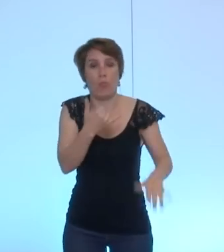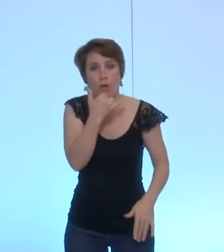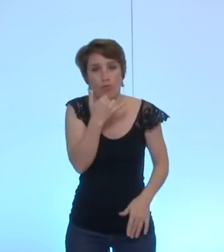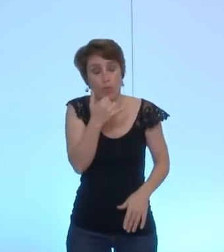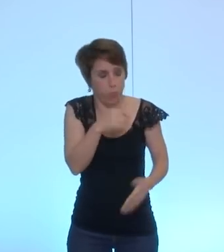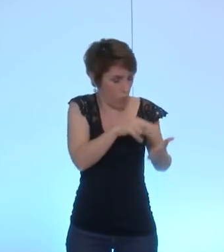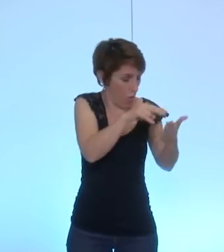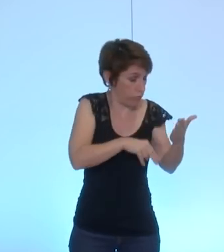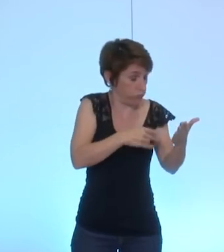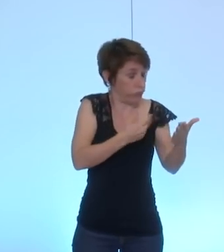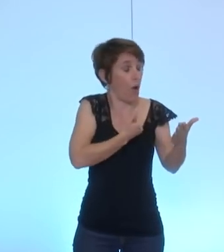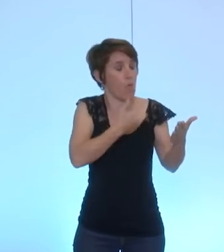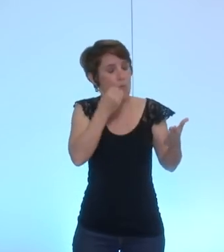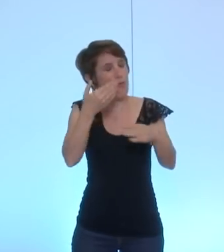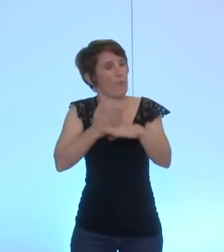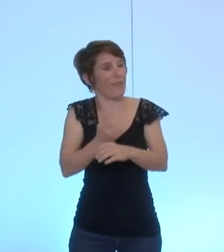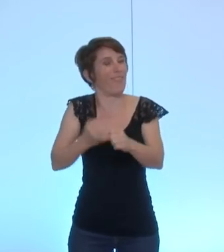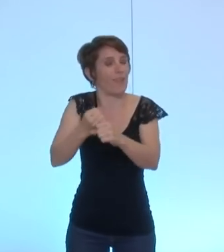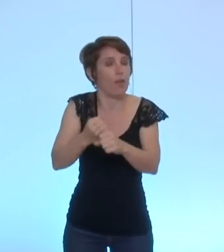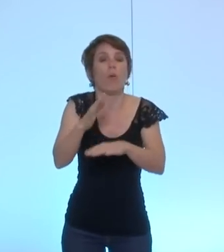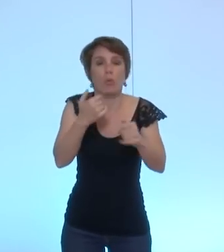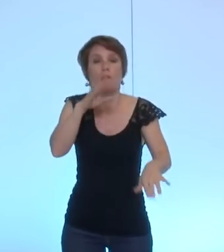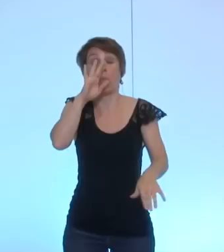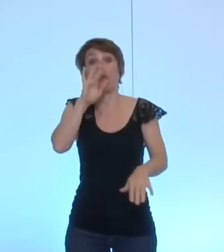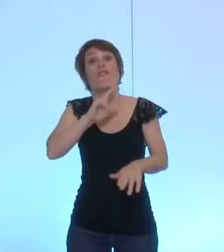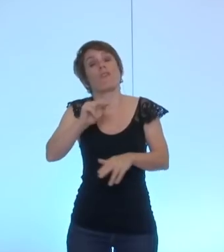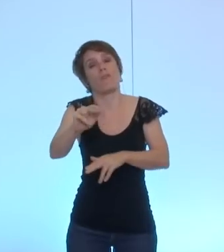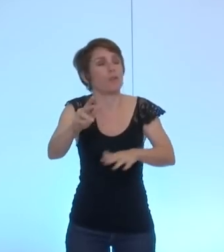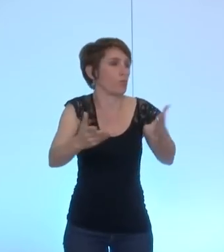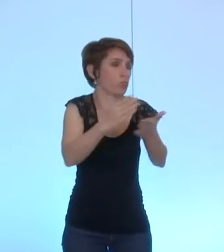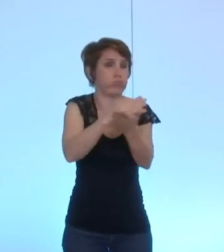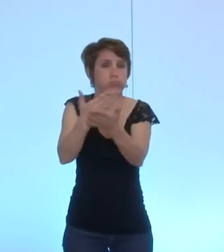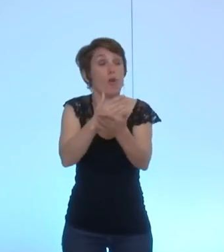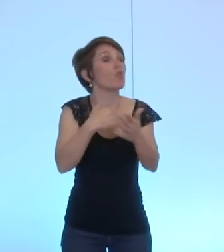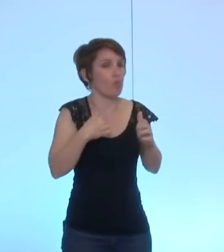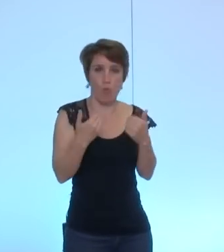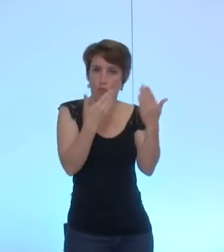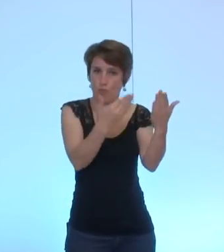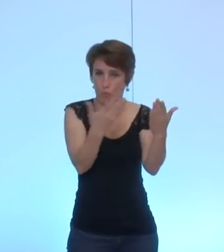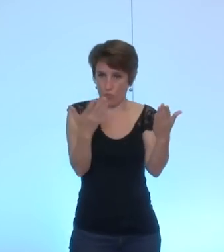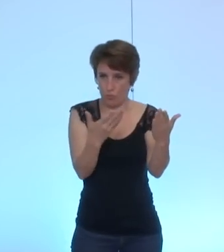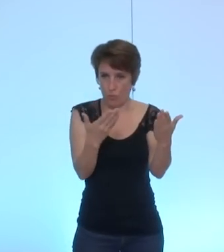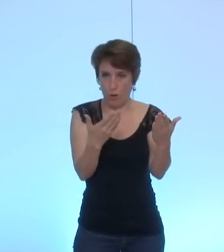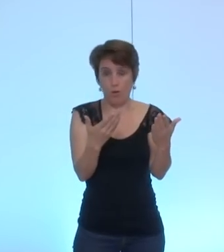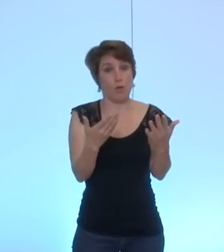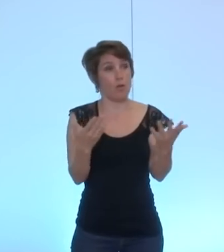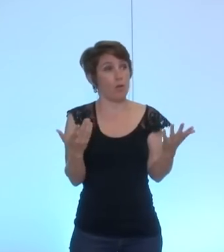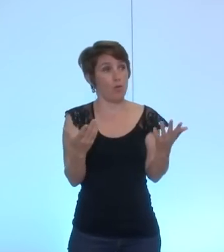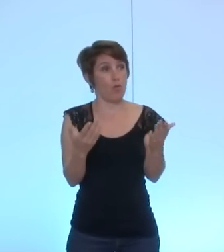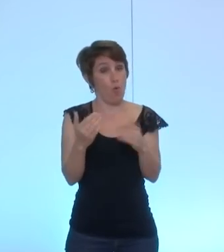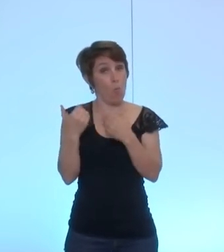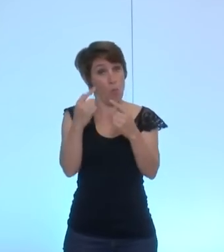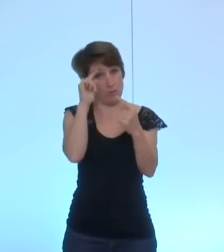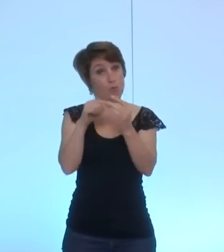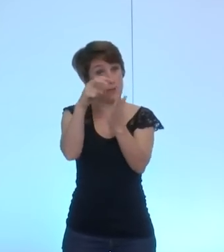aussi m'arriver en lisant rapidement d'aller un peu vite en besogne donc la proposition que je vous ferai c'est peut-être de maintenir cette proposition sur la série